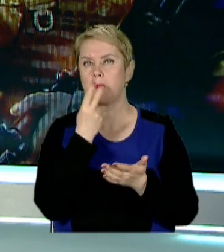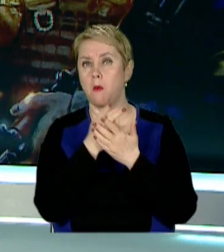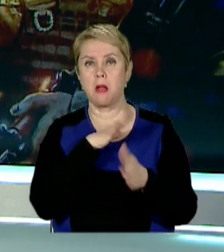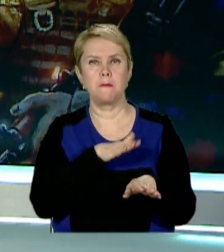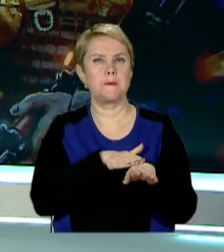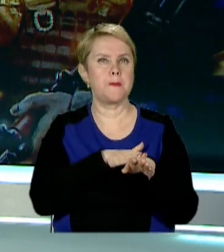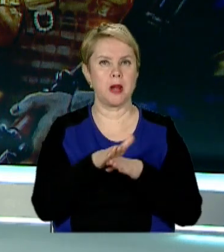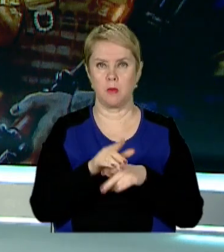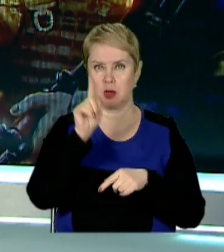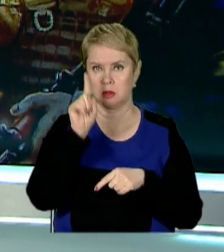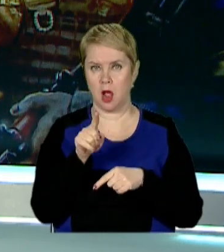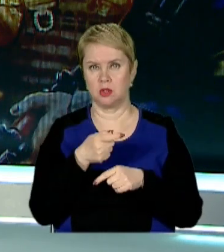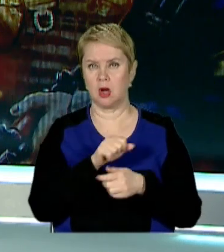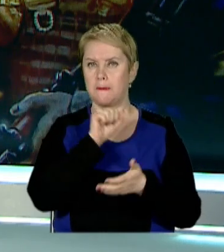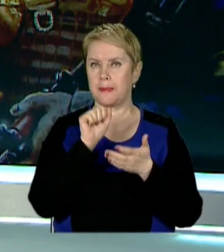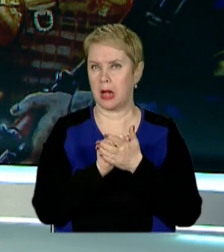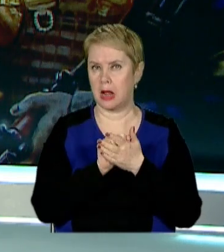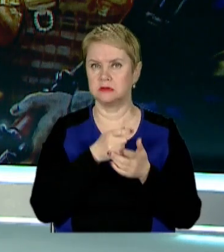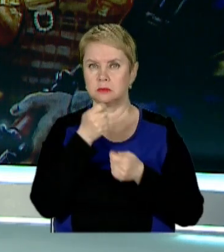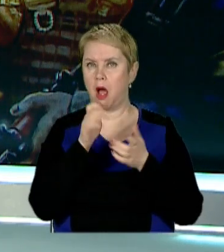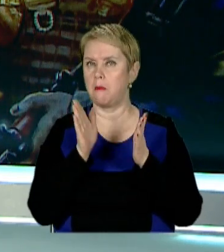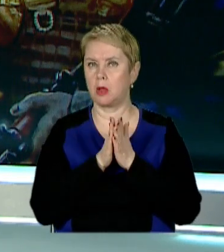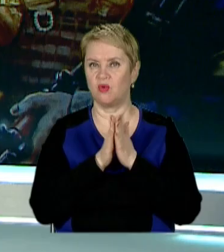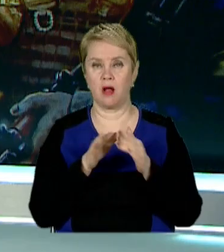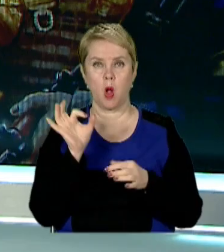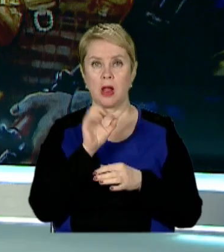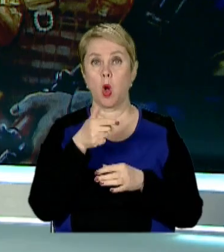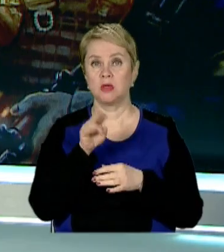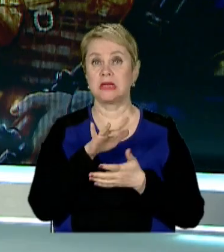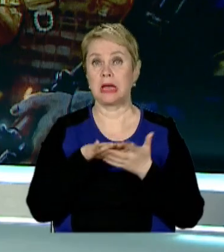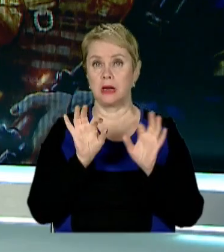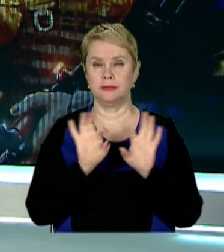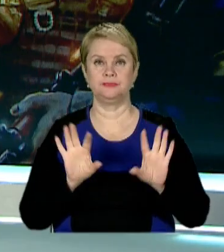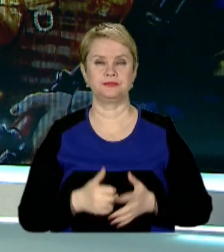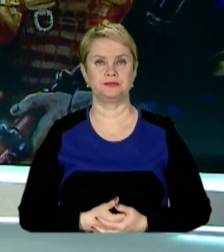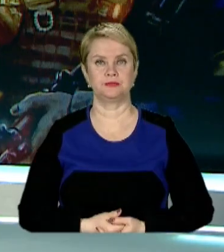переповнені. Навіть прискіплива преса аплодувала. Олена Городецька далі.